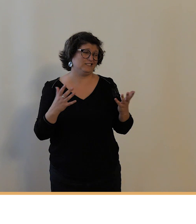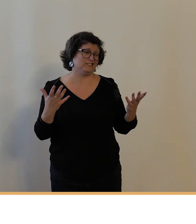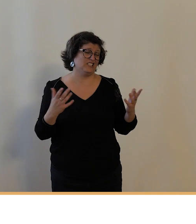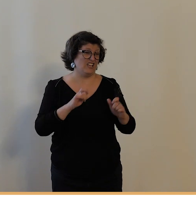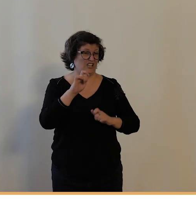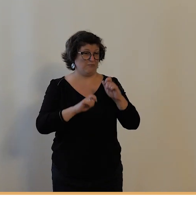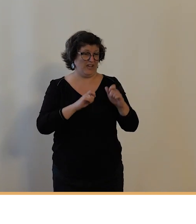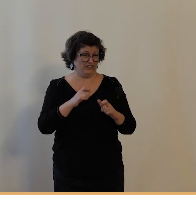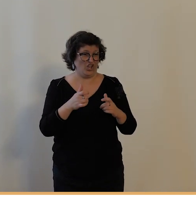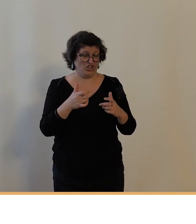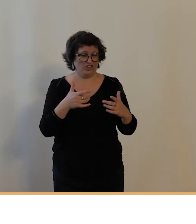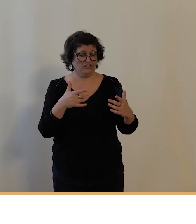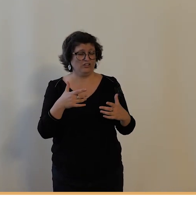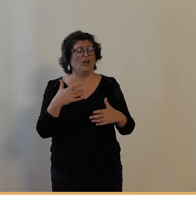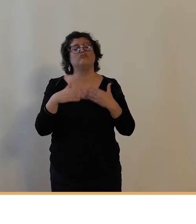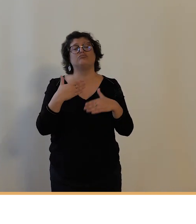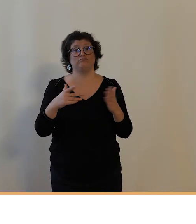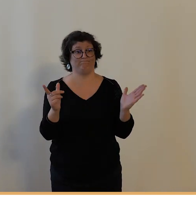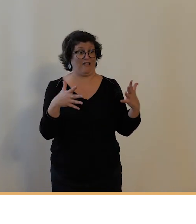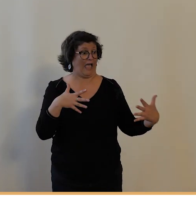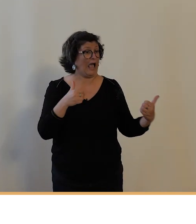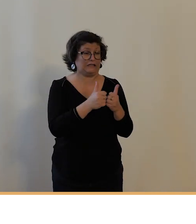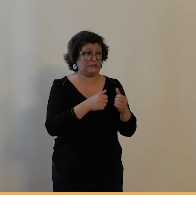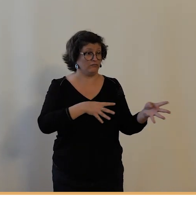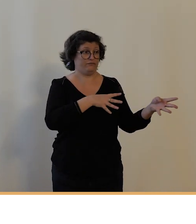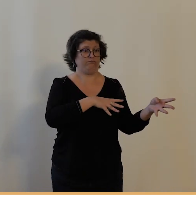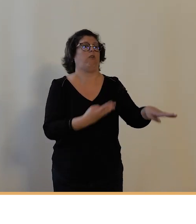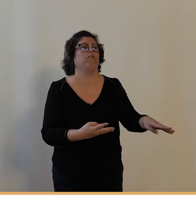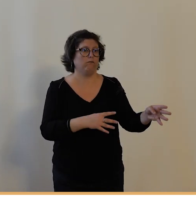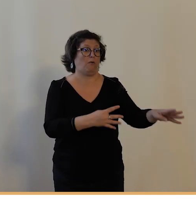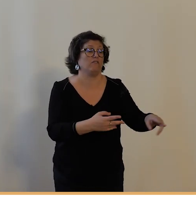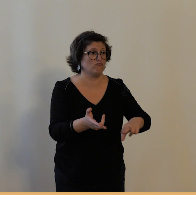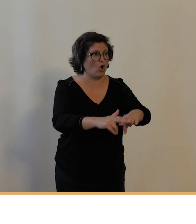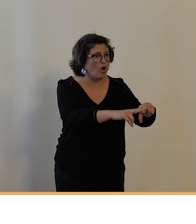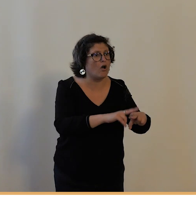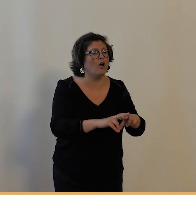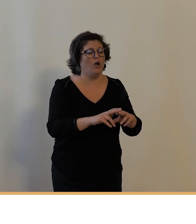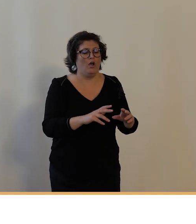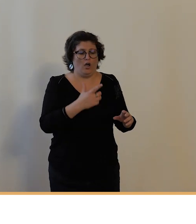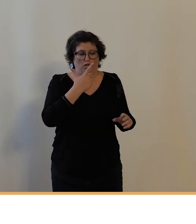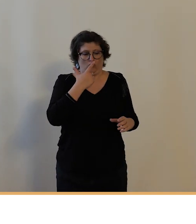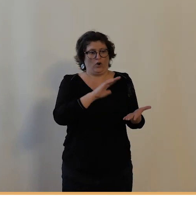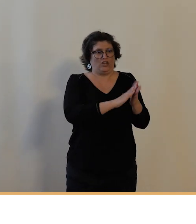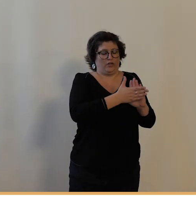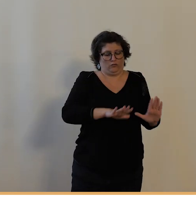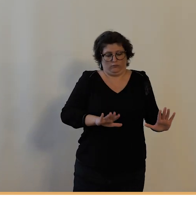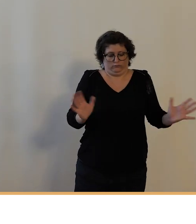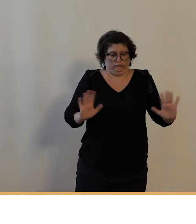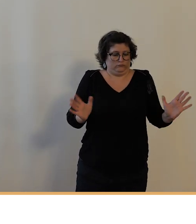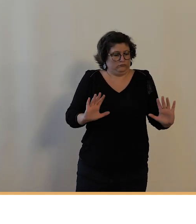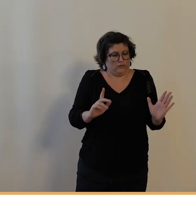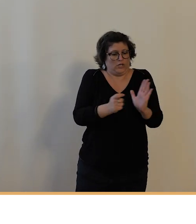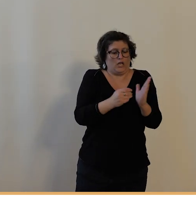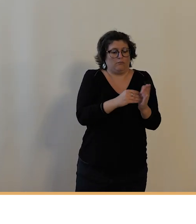en 1909 par un accident mortel si bien que le Vélos Club arrêtera définitivement en 1929 d'organiser des